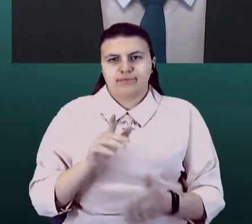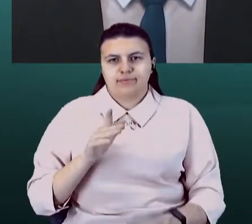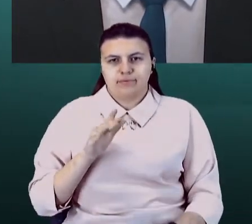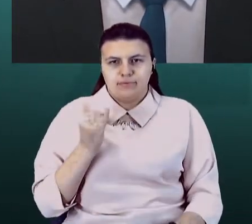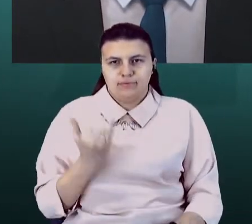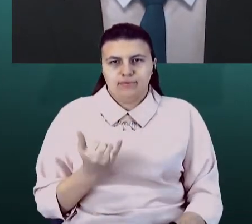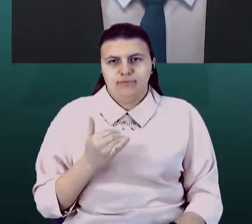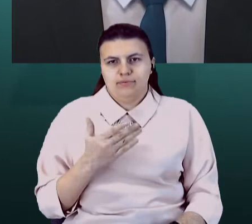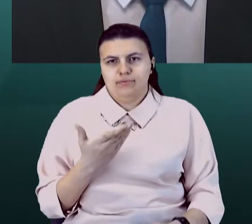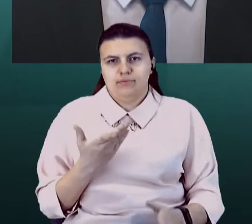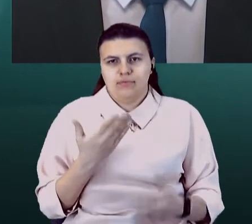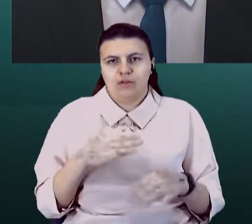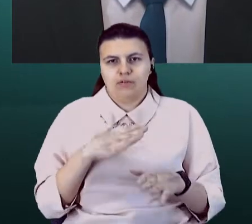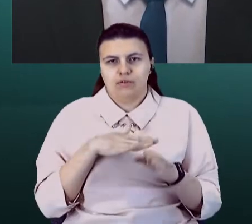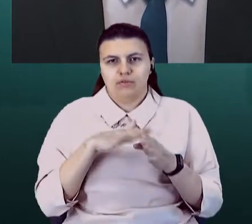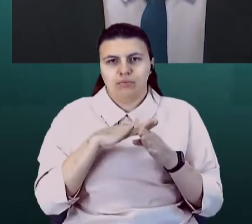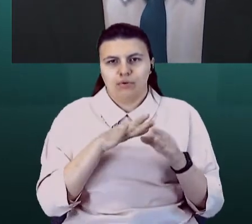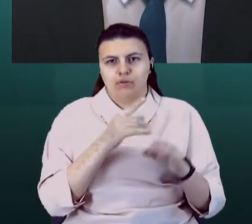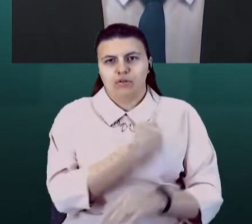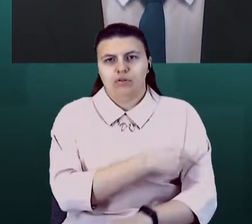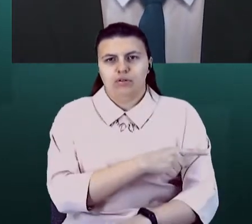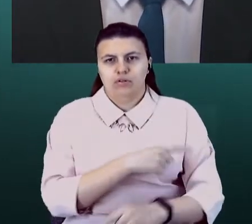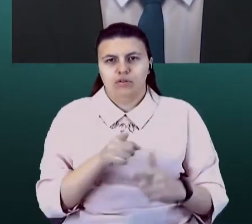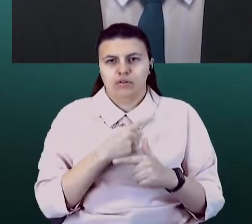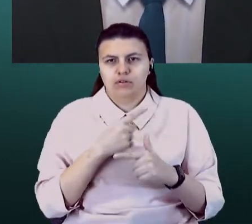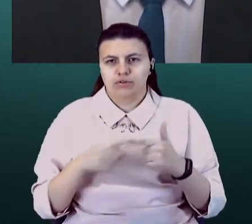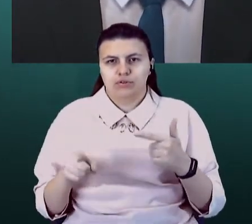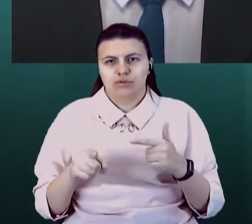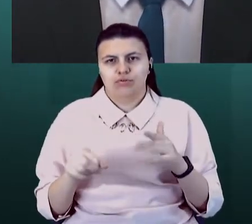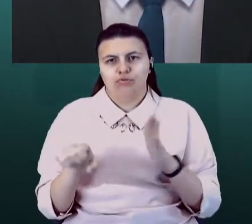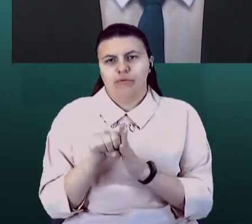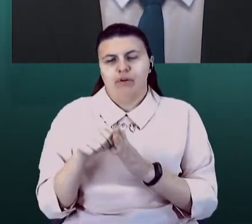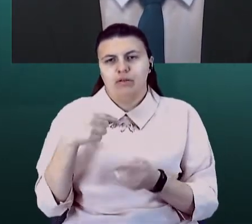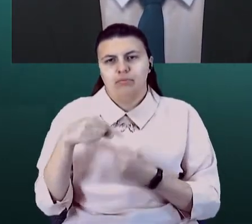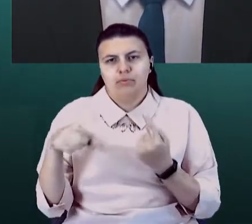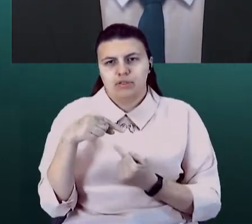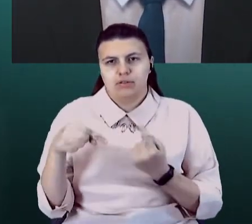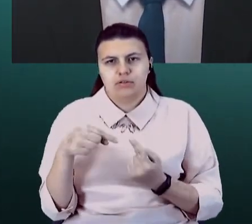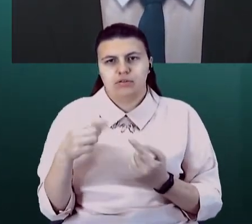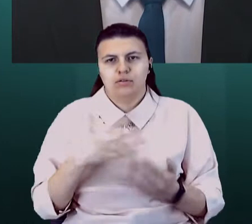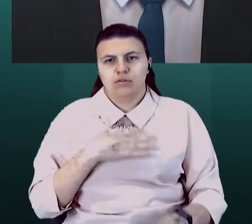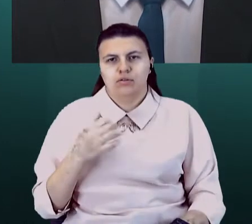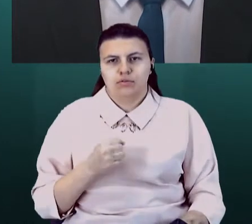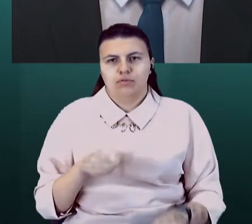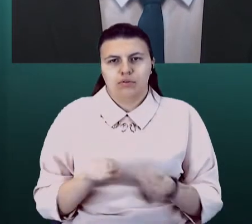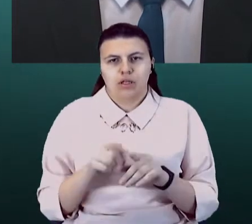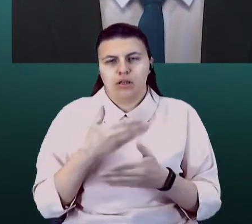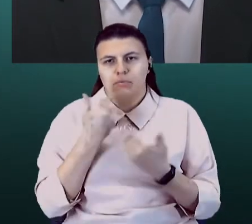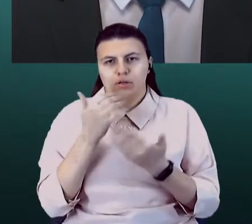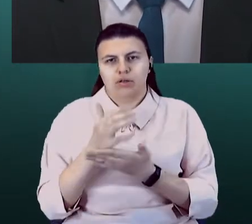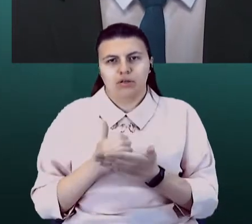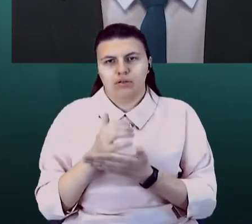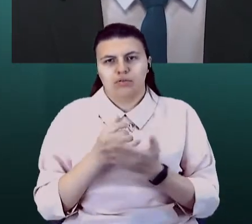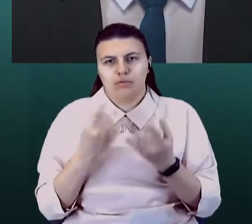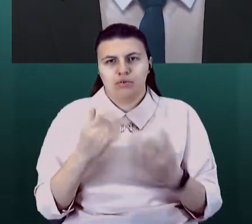чи вбивати бізнес, знов таки, який немає резервів, і простих людей,